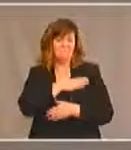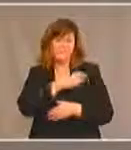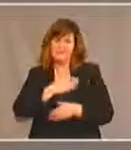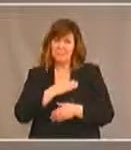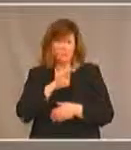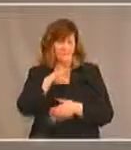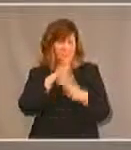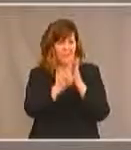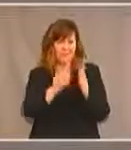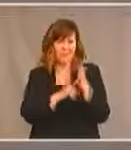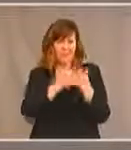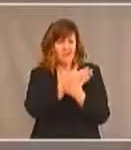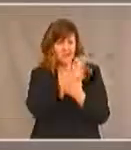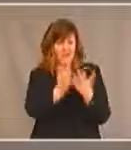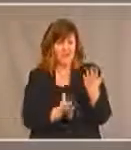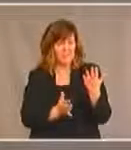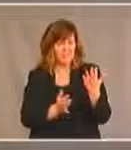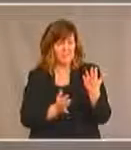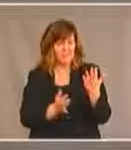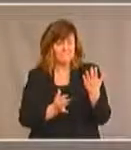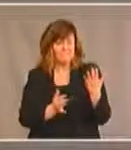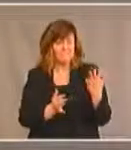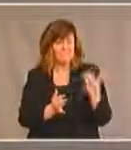apportent des choses comme